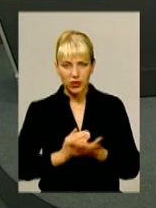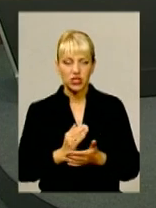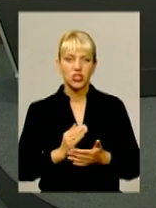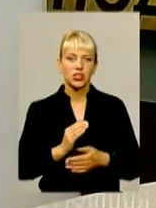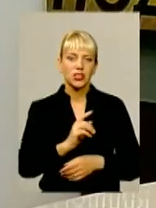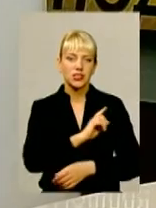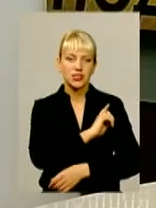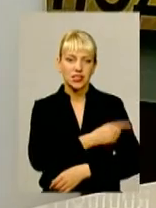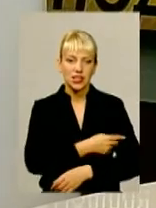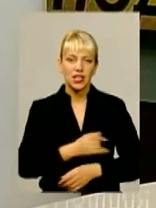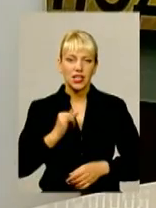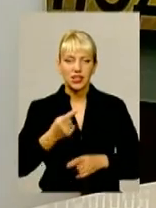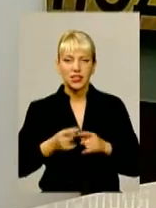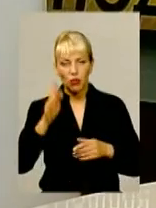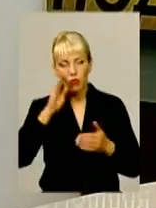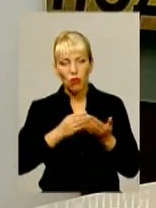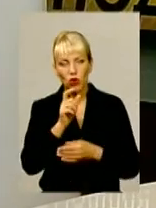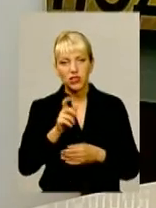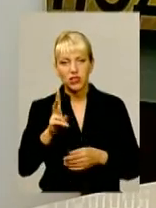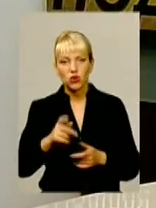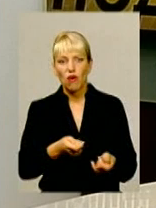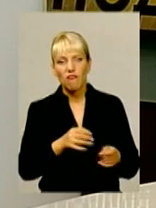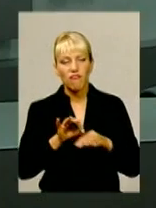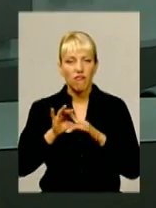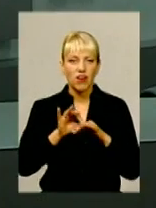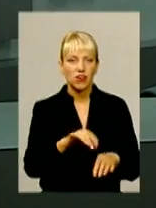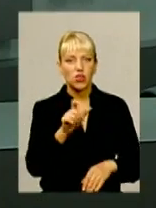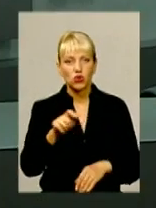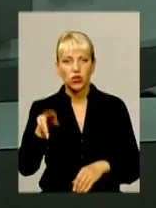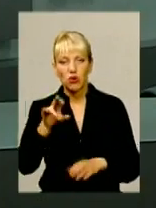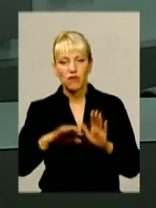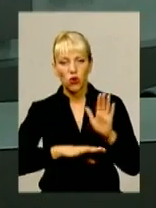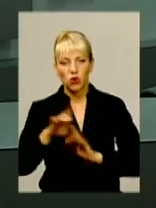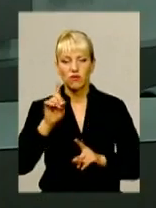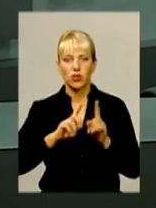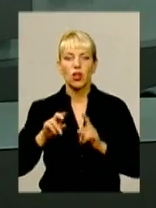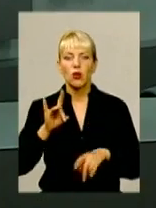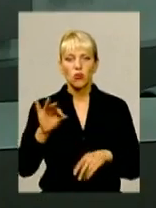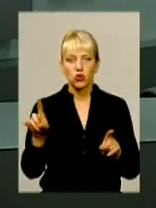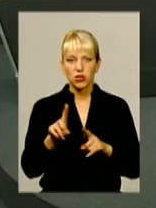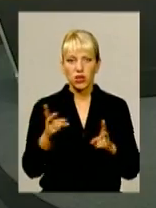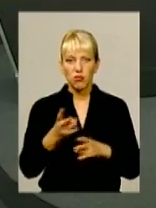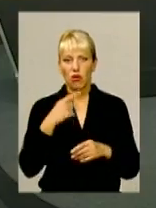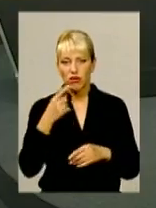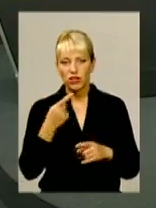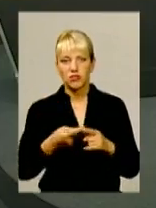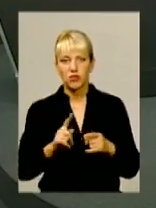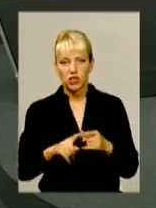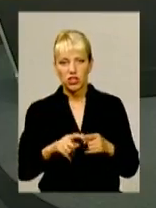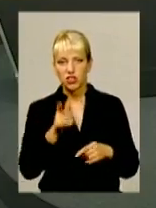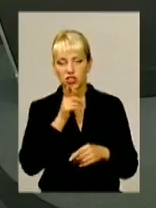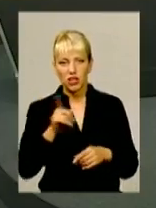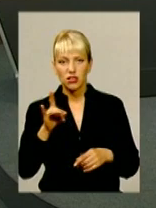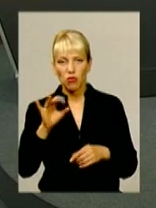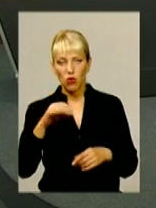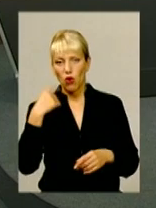безперечно, ті політики, які вивели людей до Верховної Ради. Про що потрібно говорити в цей час? Про особистість Ігоря